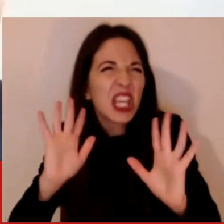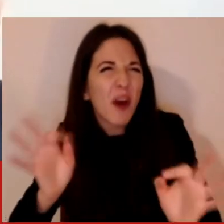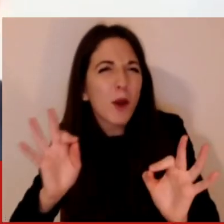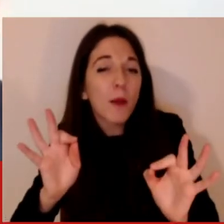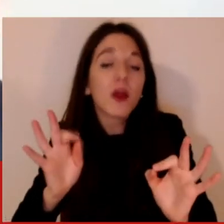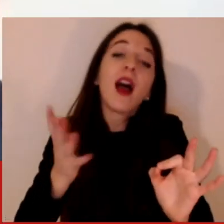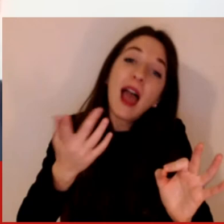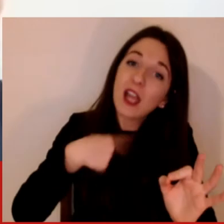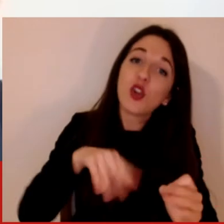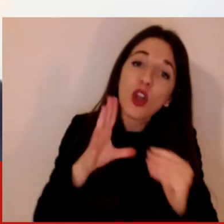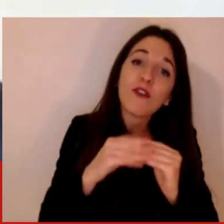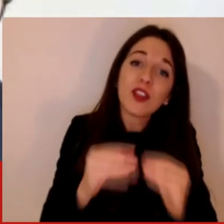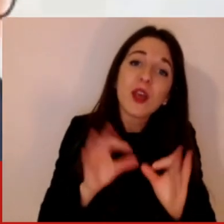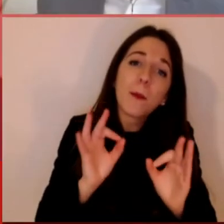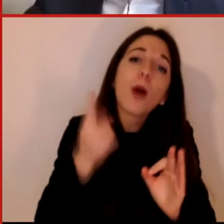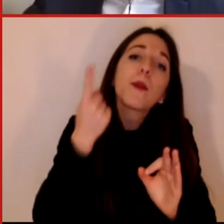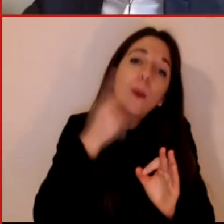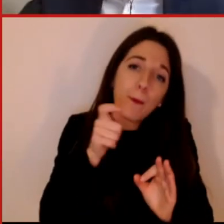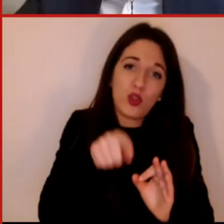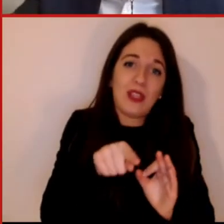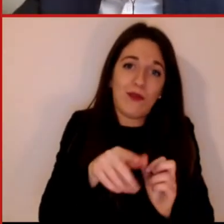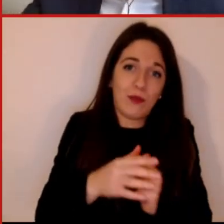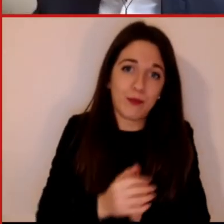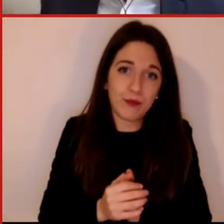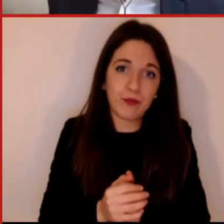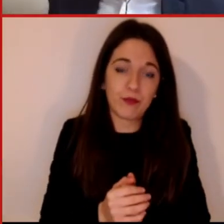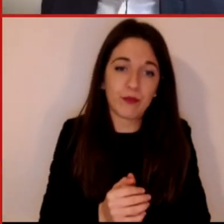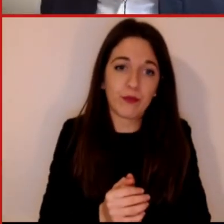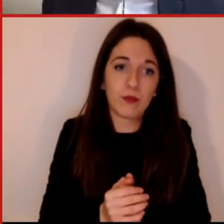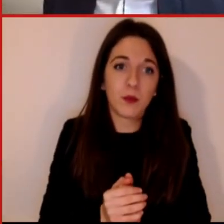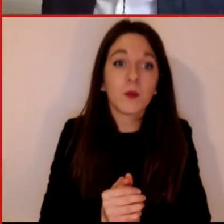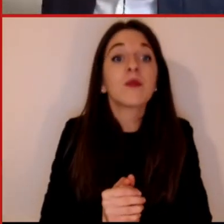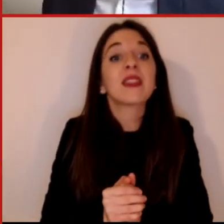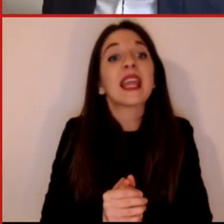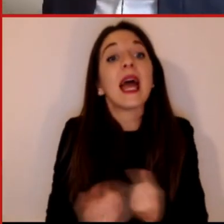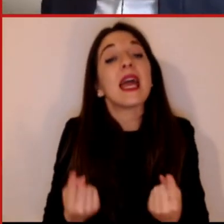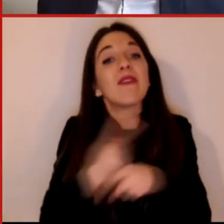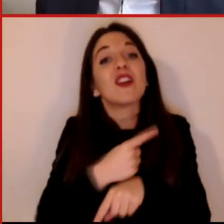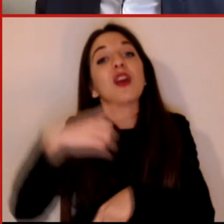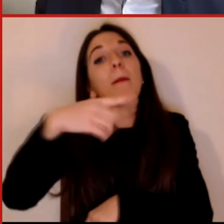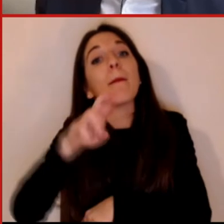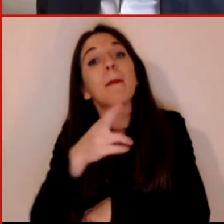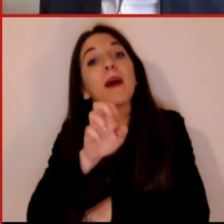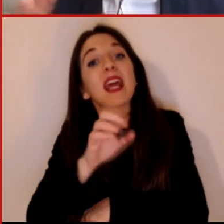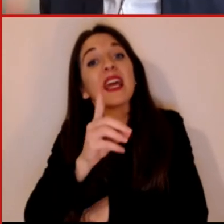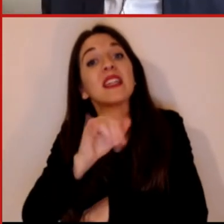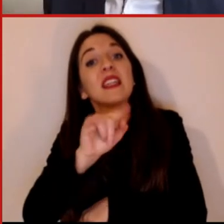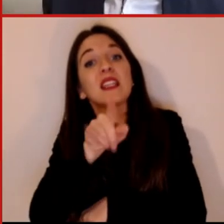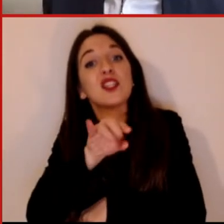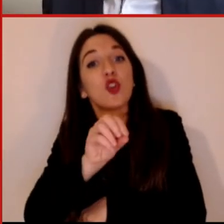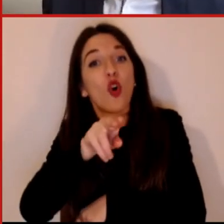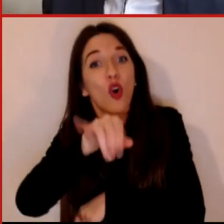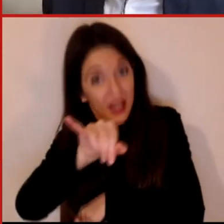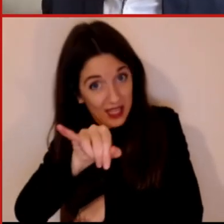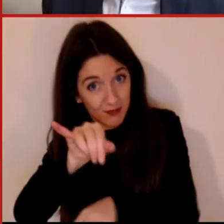analisi è proprio quella delle previsioni, cioè di definire invece dei modelli previsionali che sono molto più